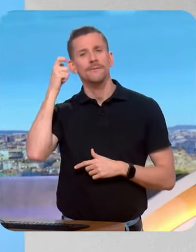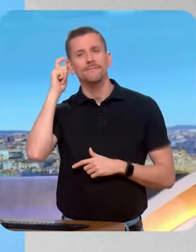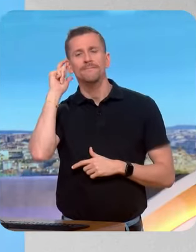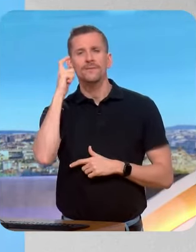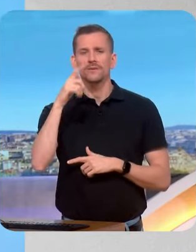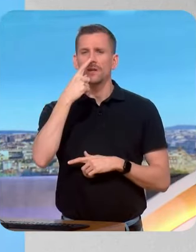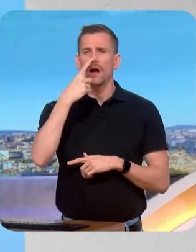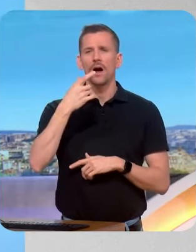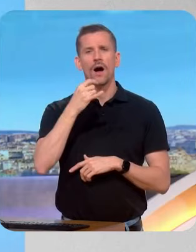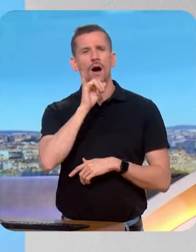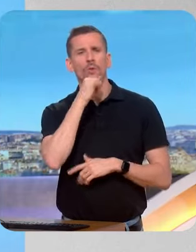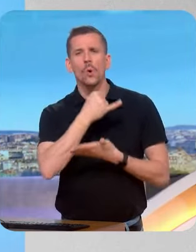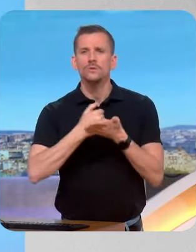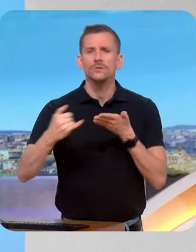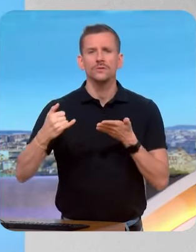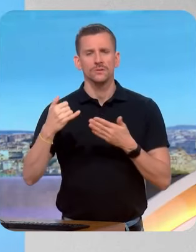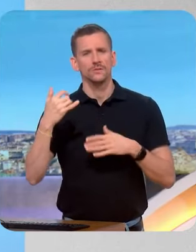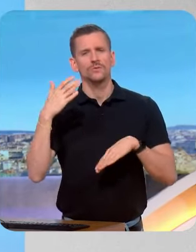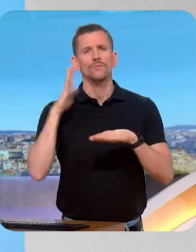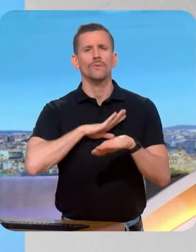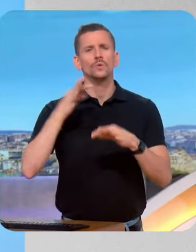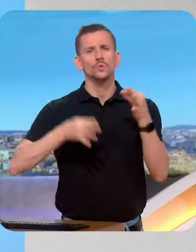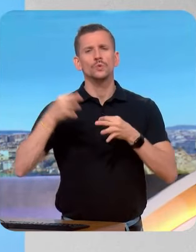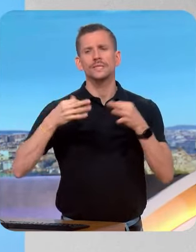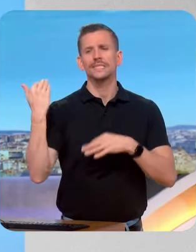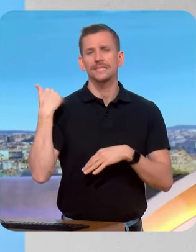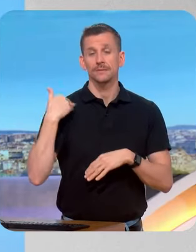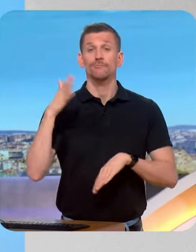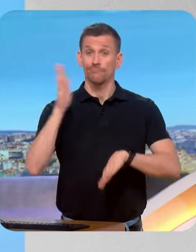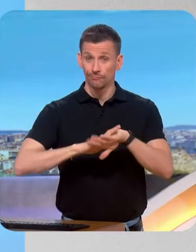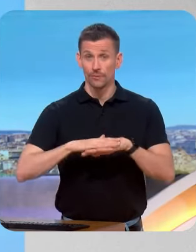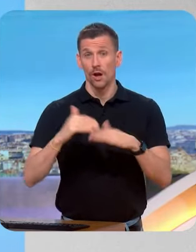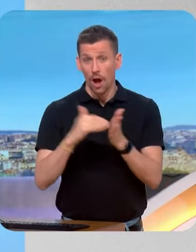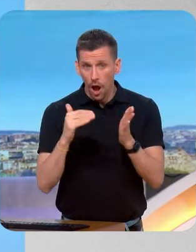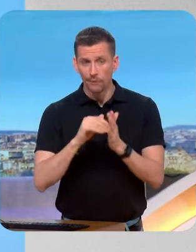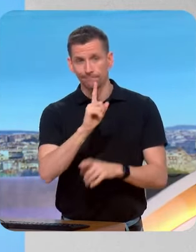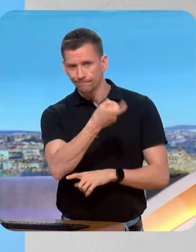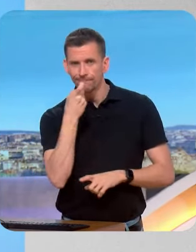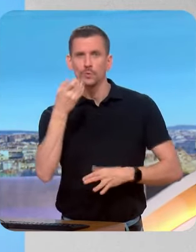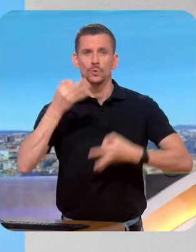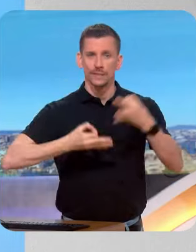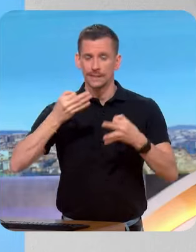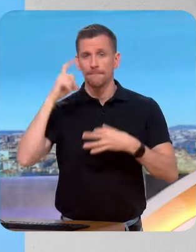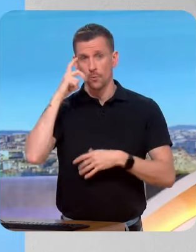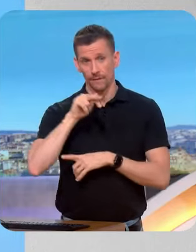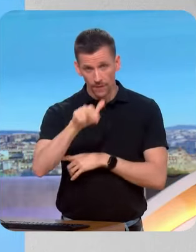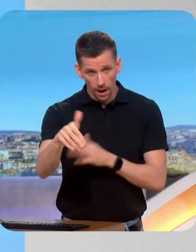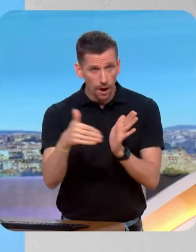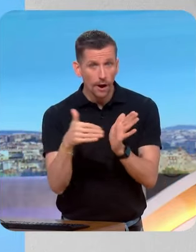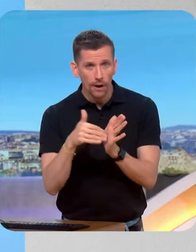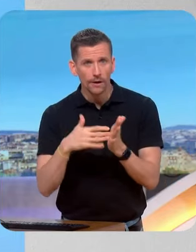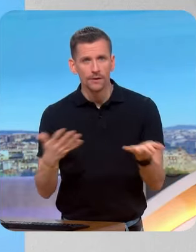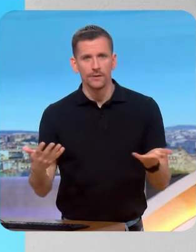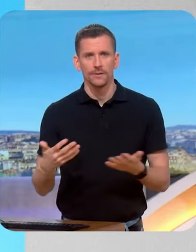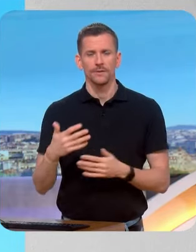un nouvel examen en appel. Pourquoi ne s'est-il pas exprimé aussi fortement avant alors que